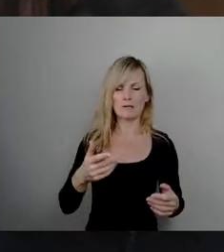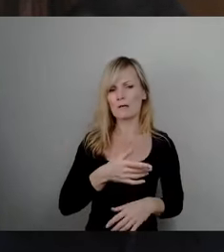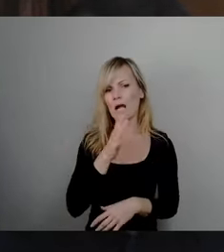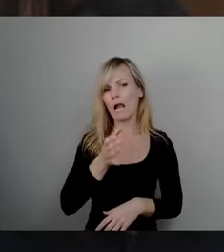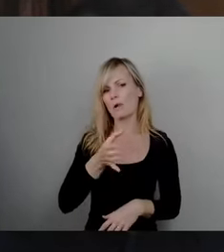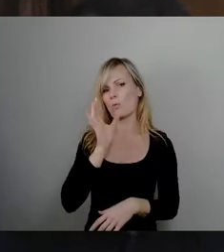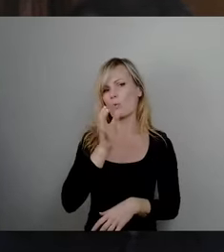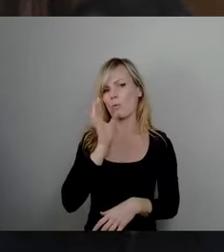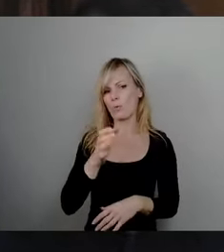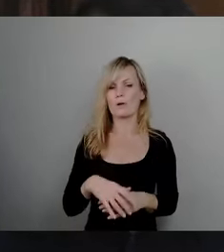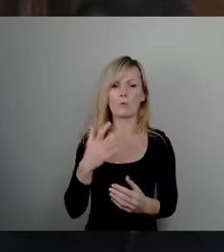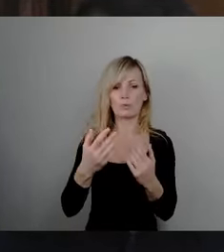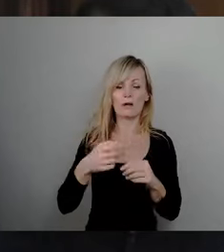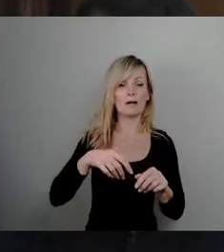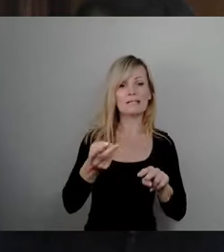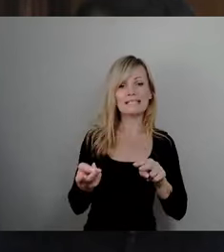vorhergesehenen Plätzen.